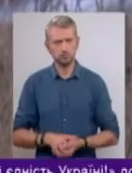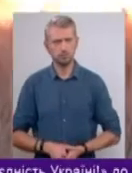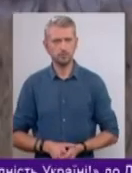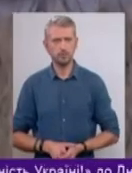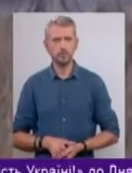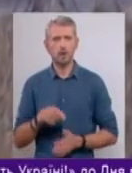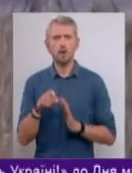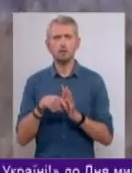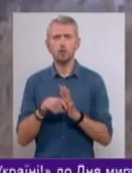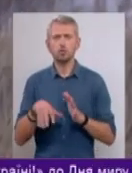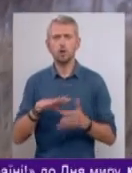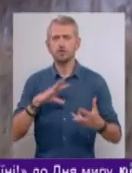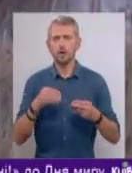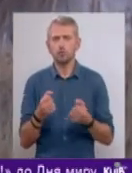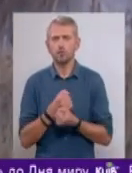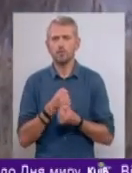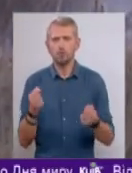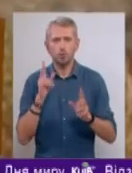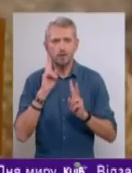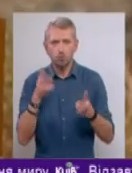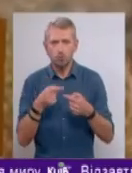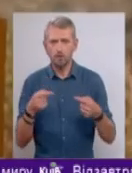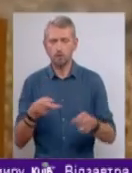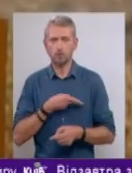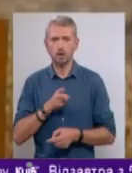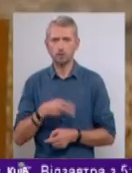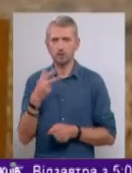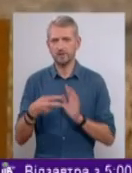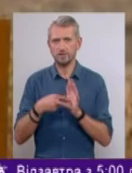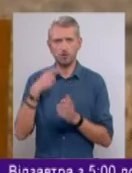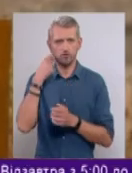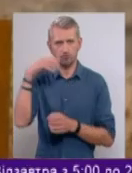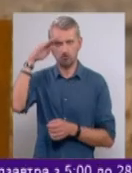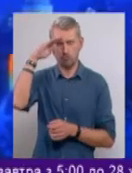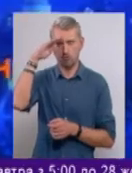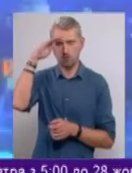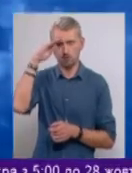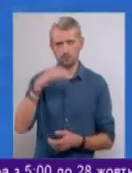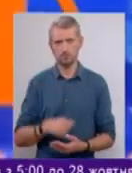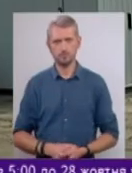На Донеччині внаслідок вибуху невідомого предмету загинув 37-річний чоловік.